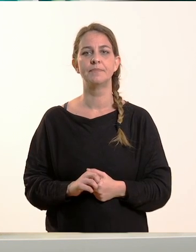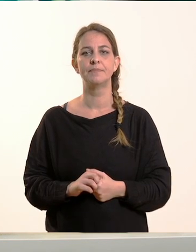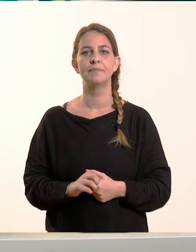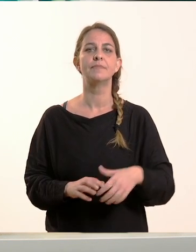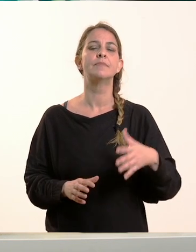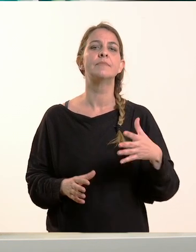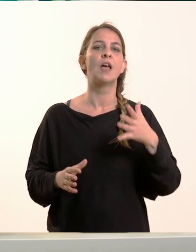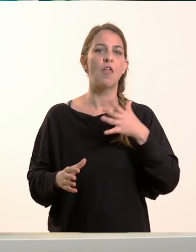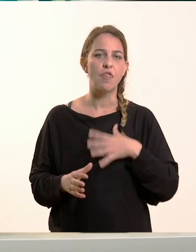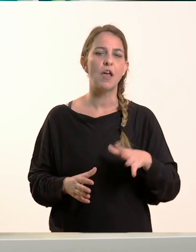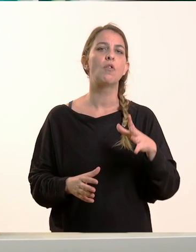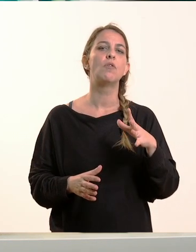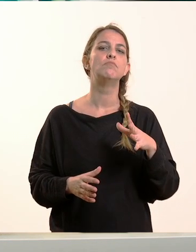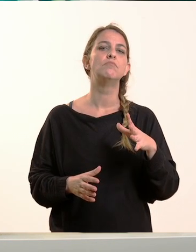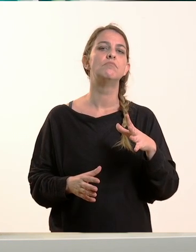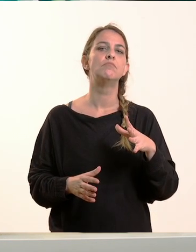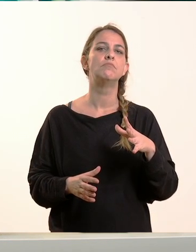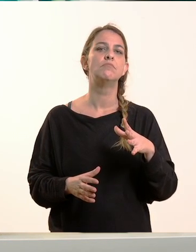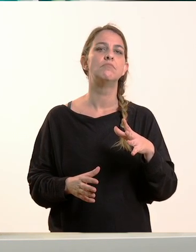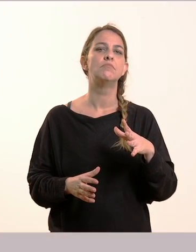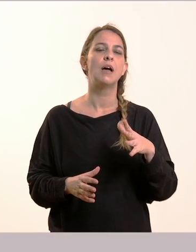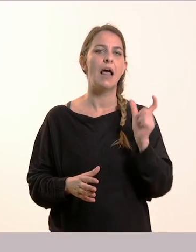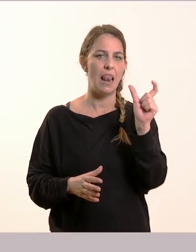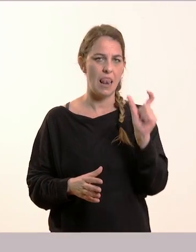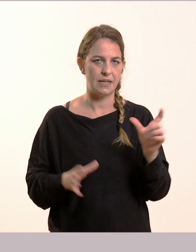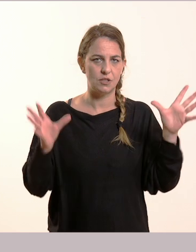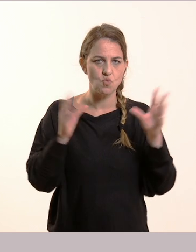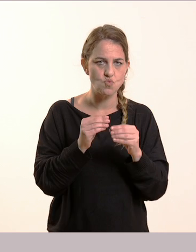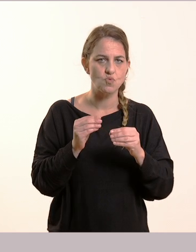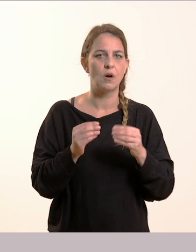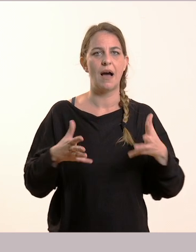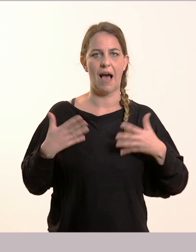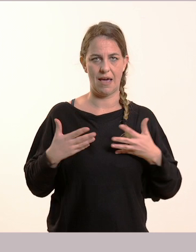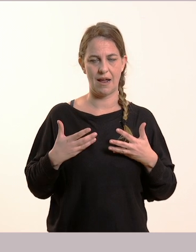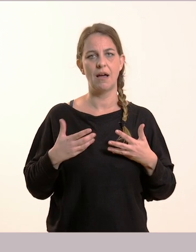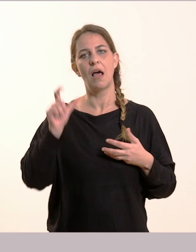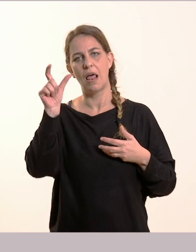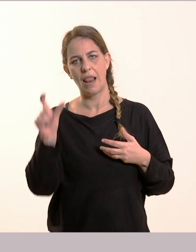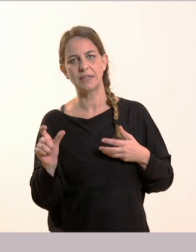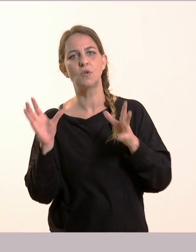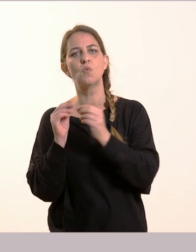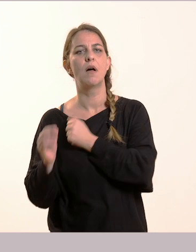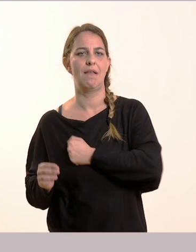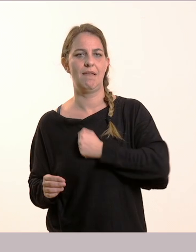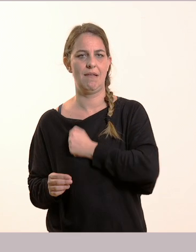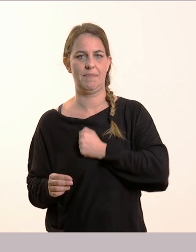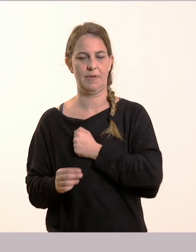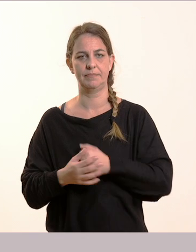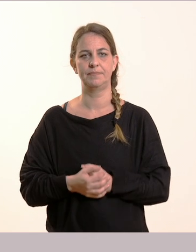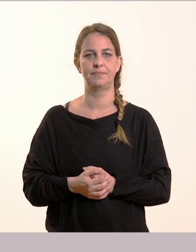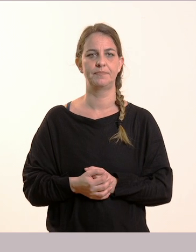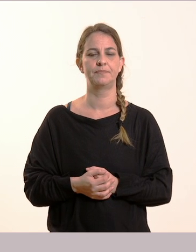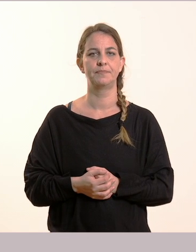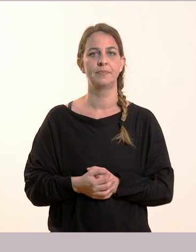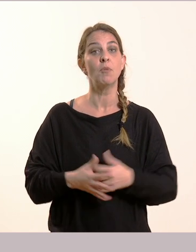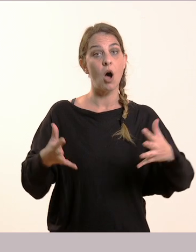που μας δείχνουν. Είπαμε, άλλοτε ή χαρά ή λύπη. Εντάξει! Χαρά! Για να